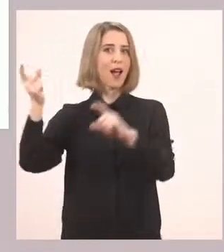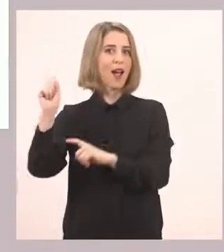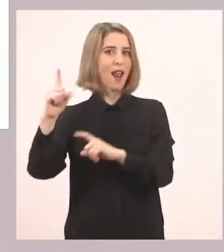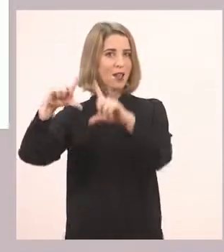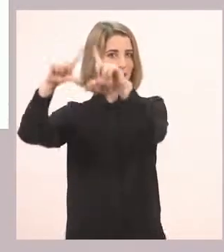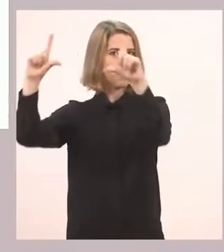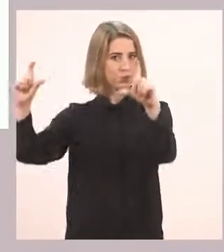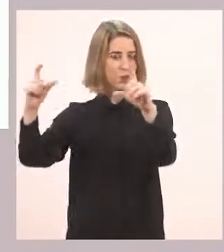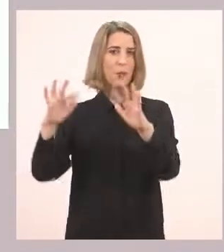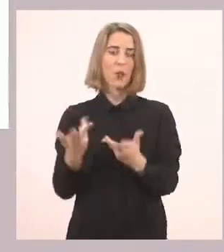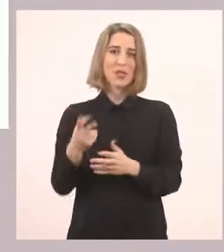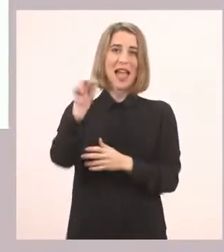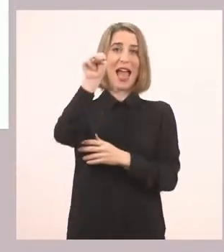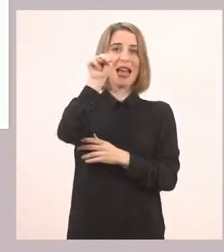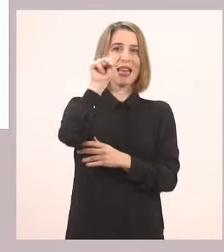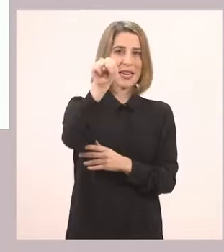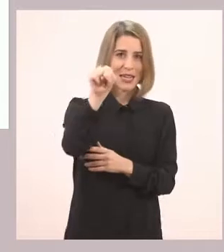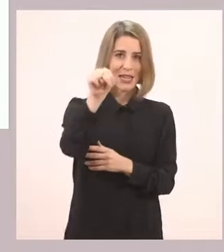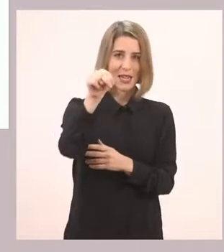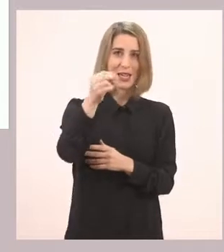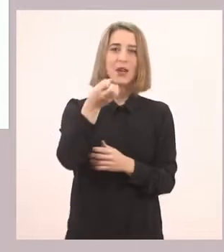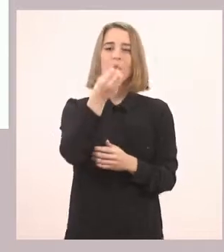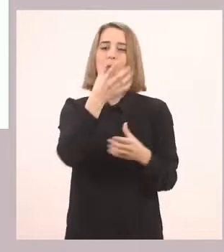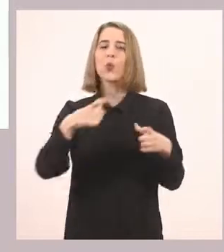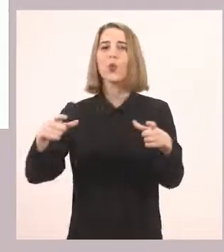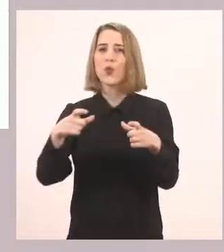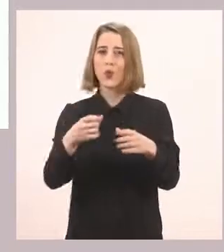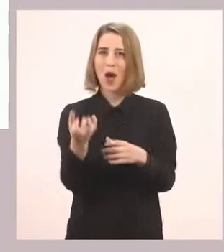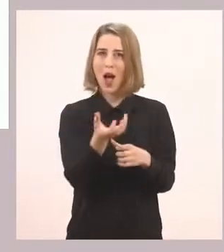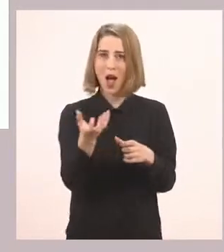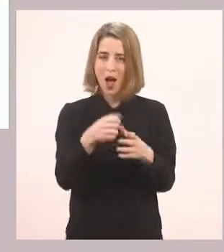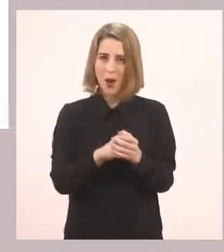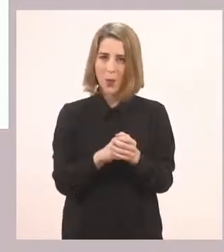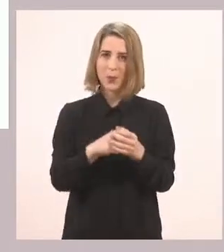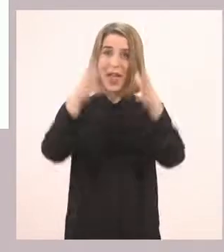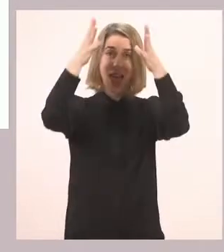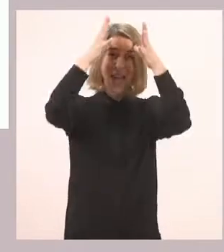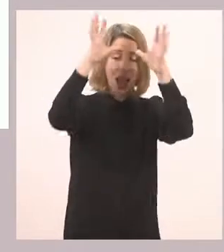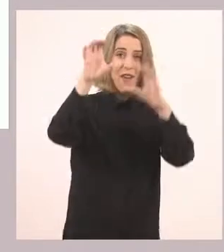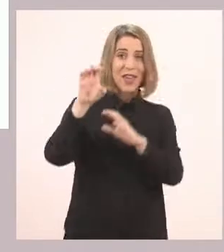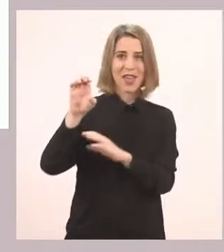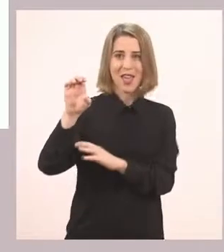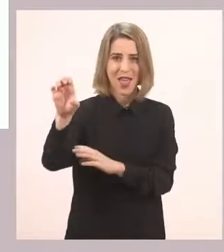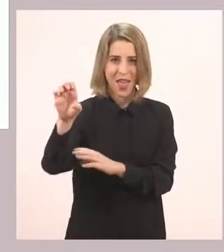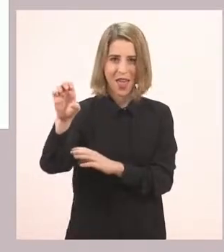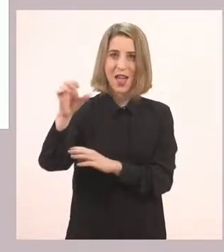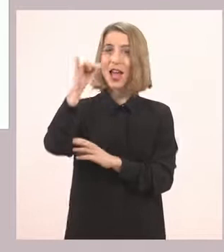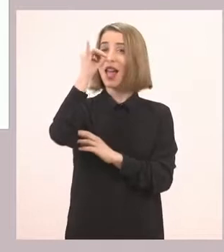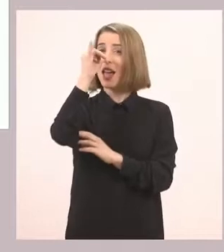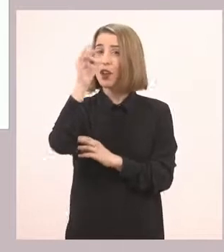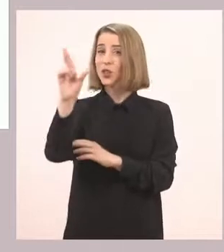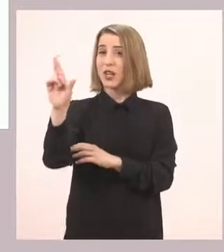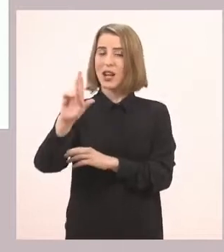Ας ξεκινήσουμε. Πρώτα είδαμε το ν από το νούφαρο. Μετά είδαμε το ε από το ελάφι. Μετά είδαμε το ρ από το